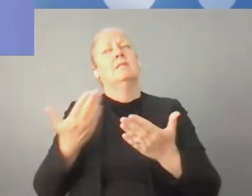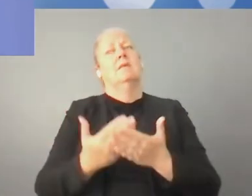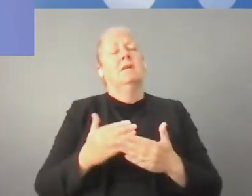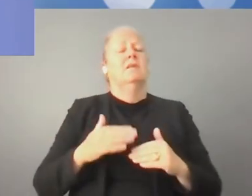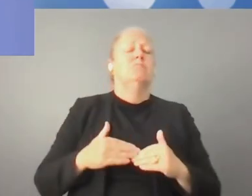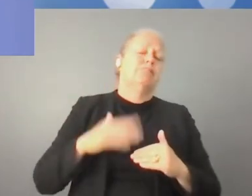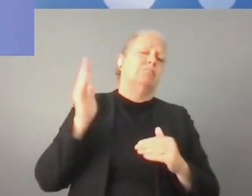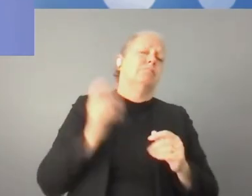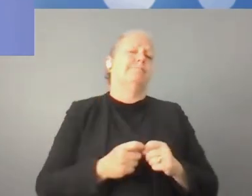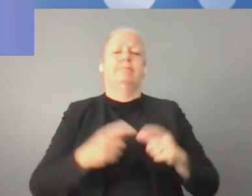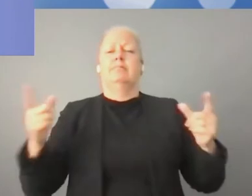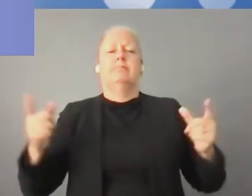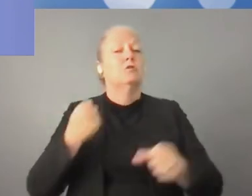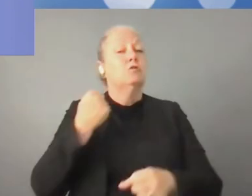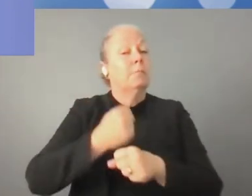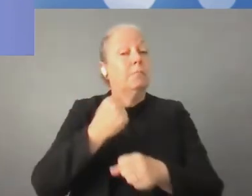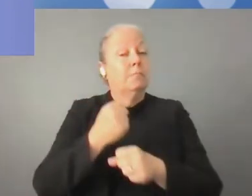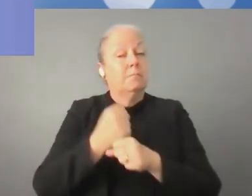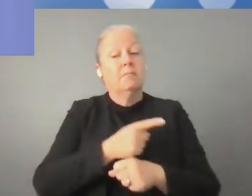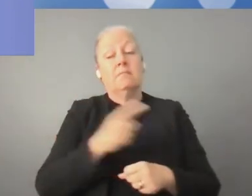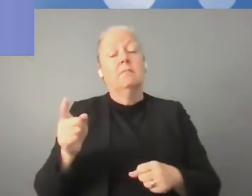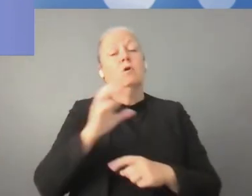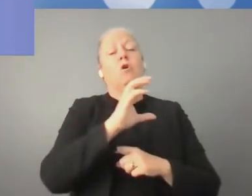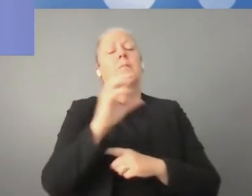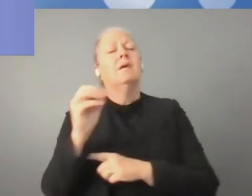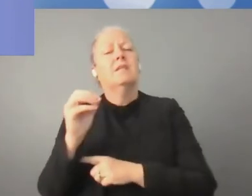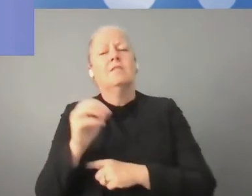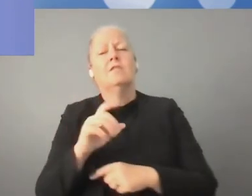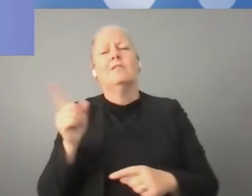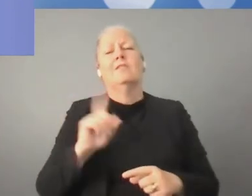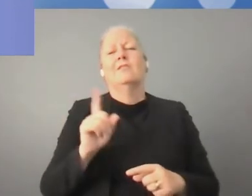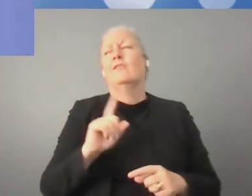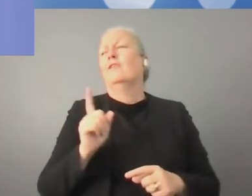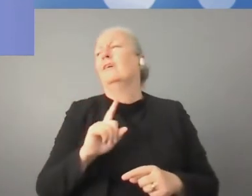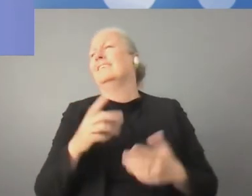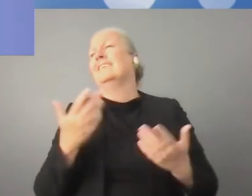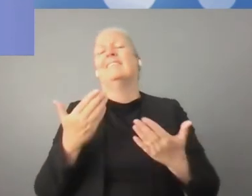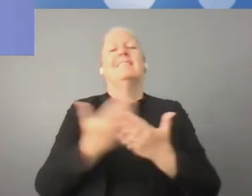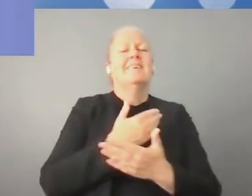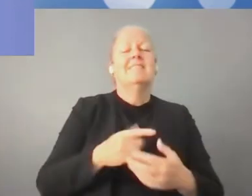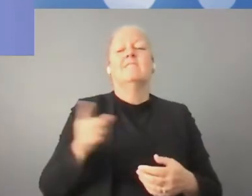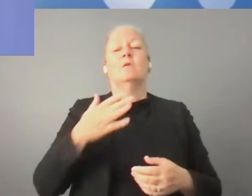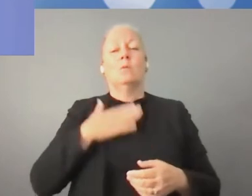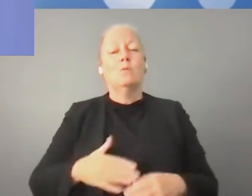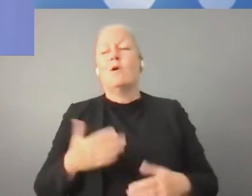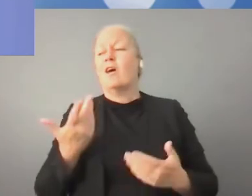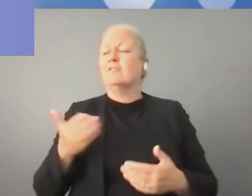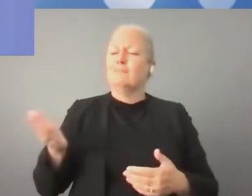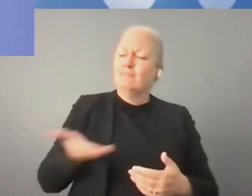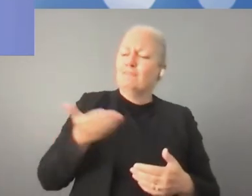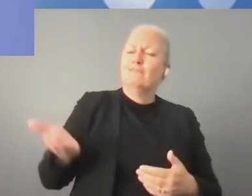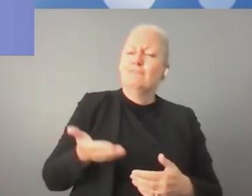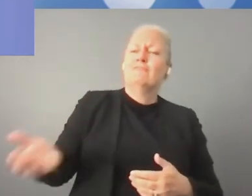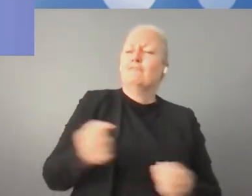angażować ekspertów, doradców do spraw przemian cyfrowych. Mamy w